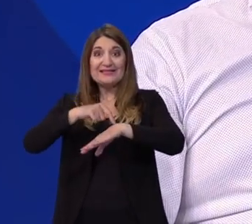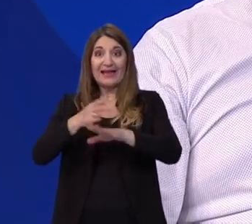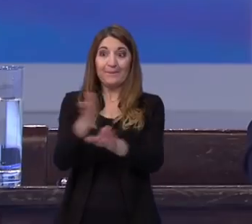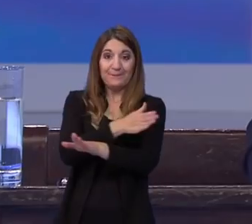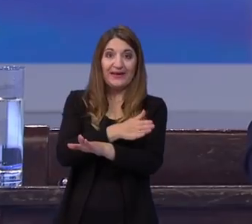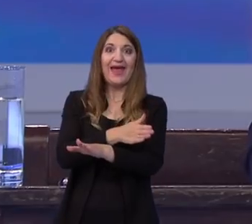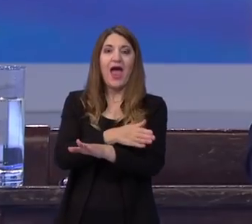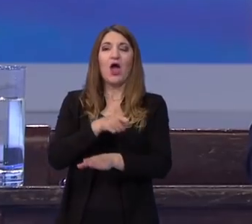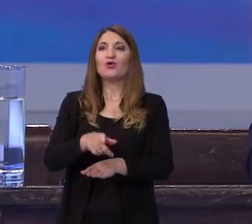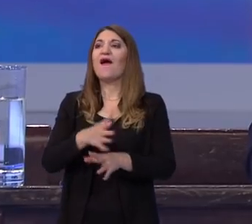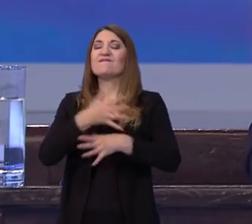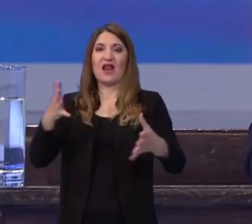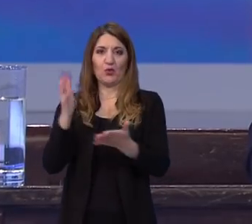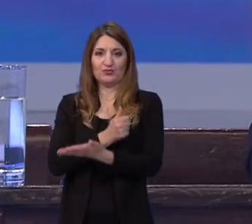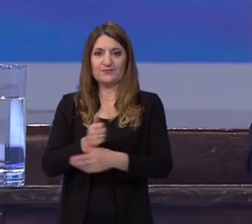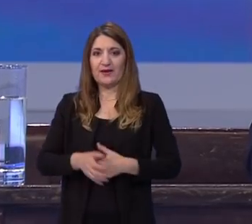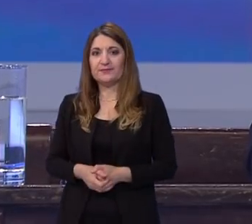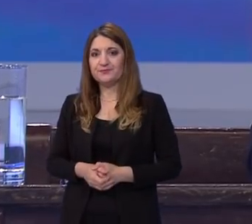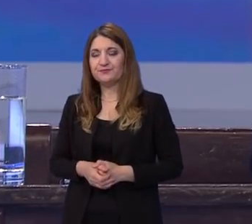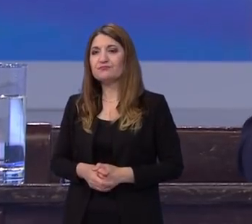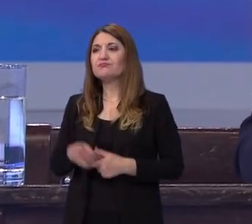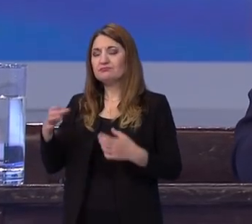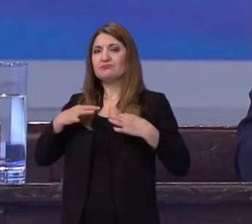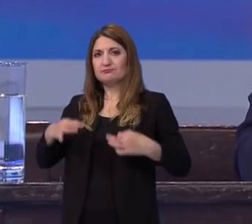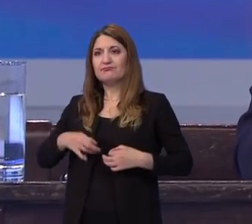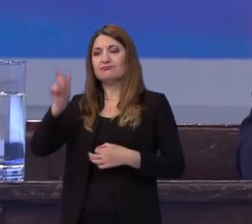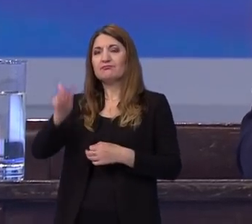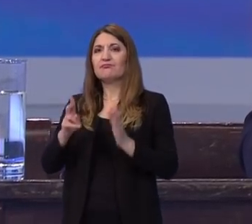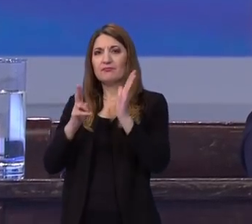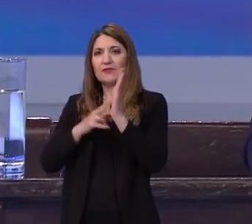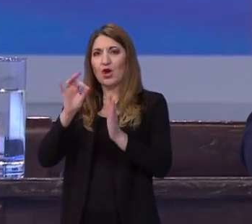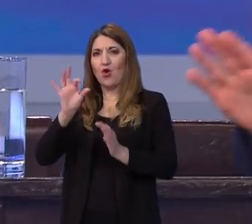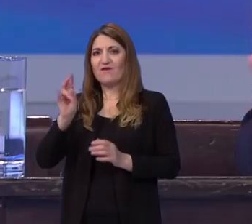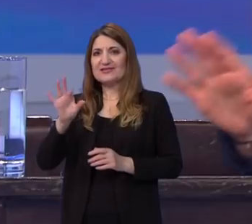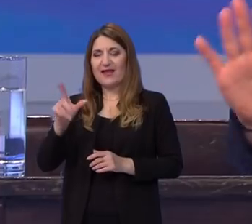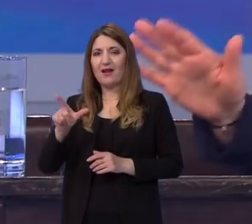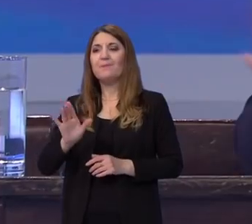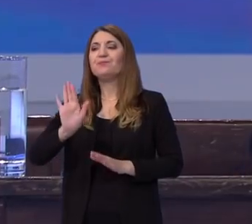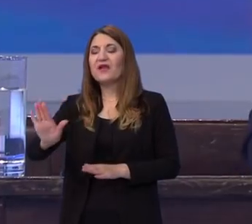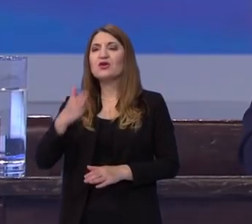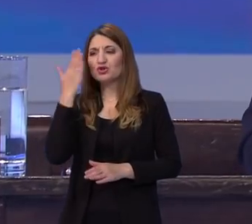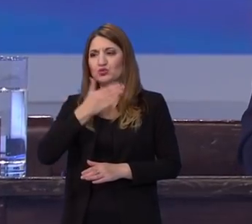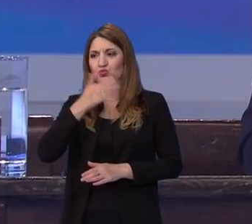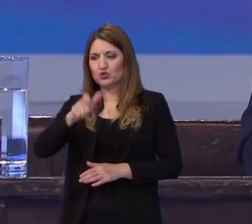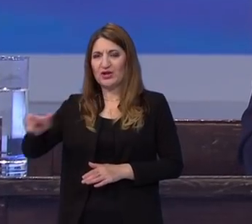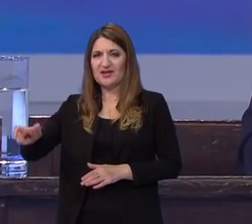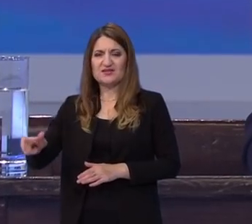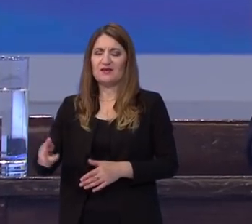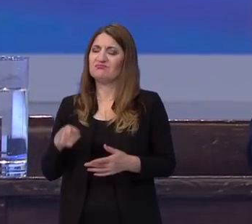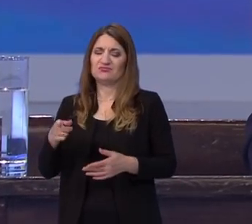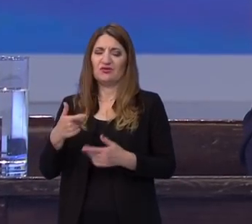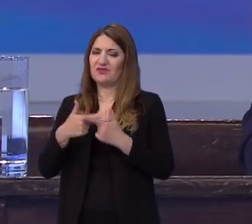tome. Prof. Margušić, Novosil, vaši učenici posebice, o tome uopće ne treba dvojiti